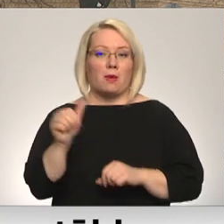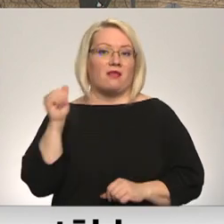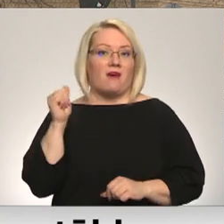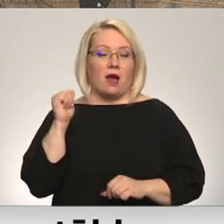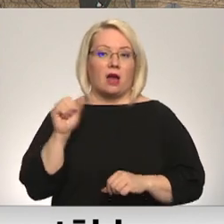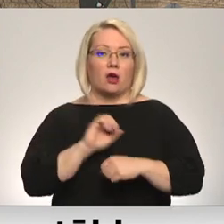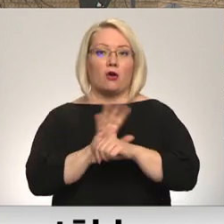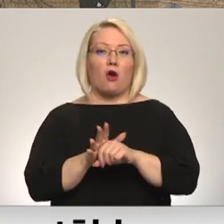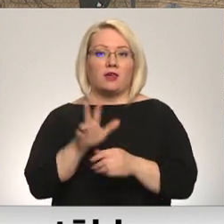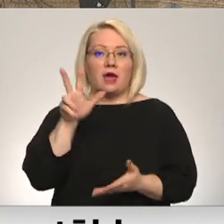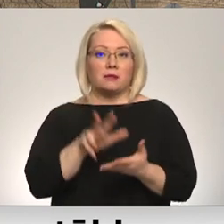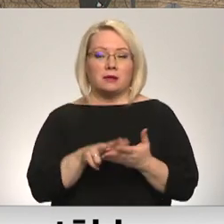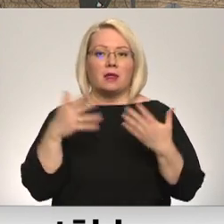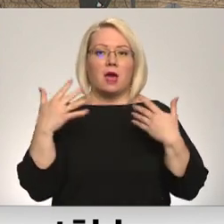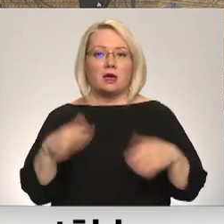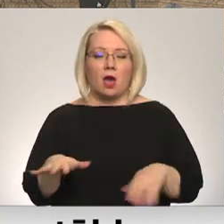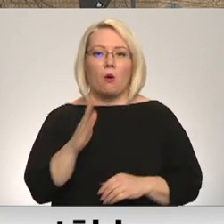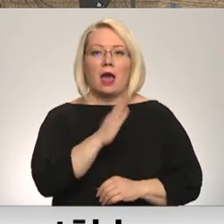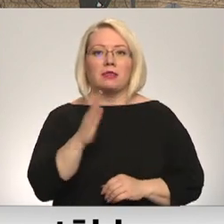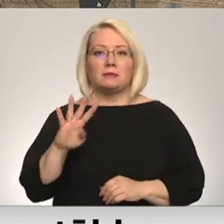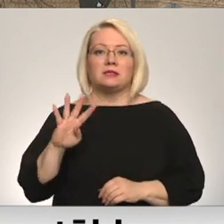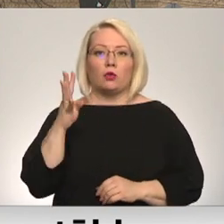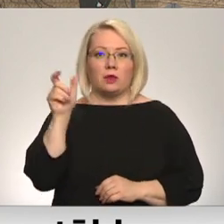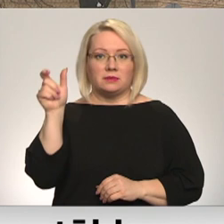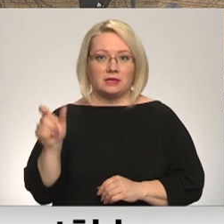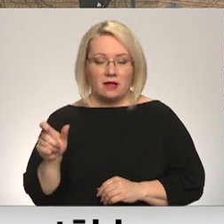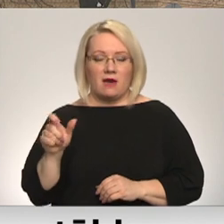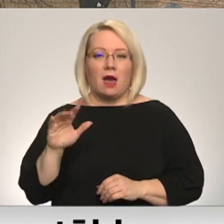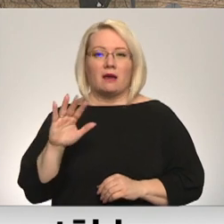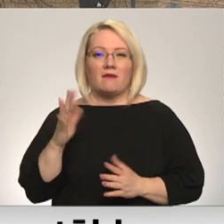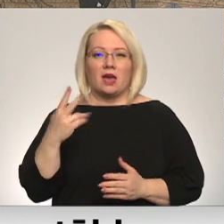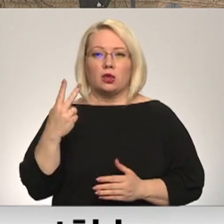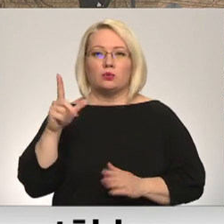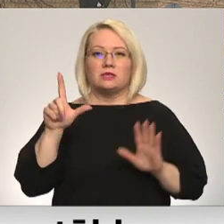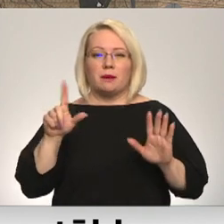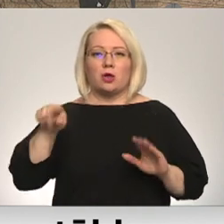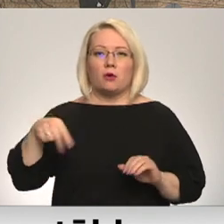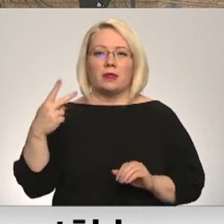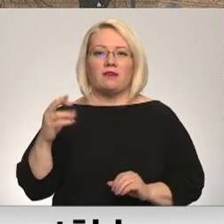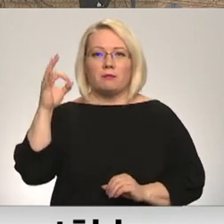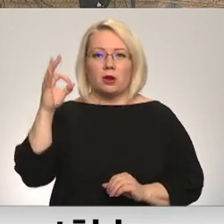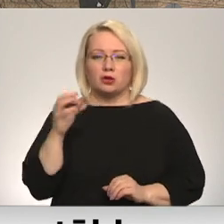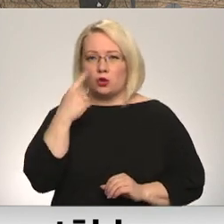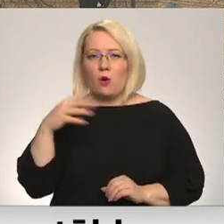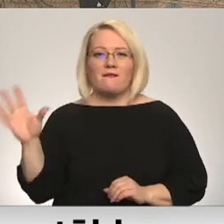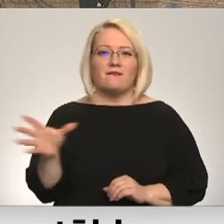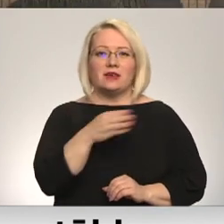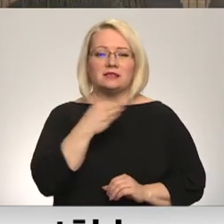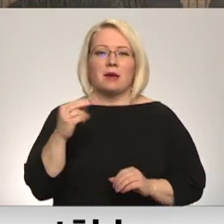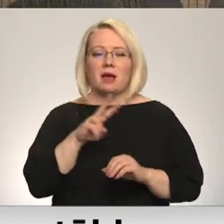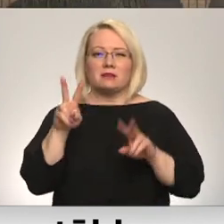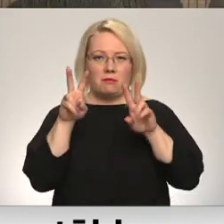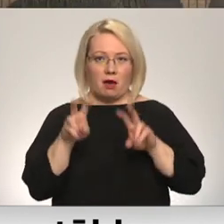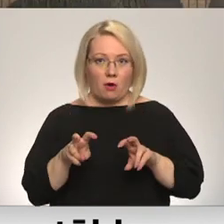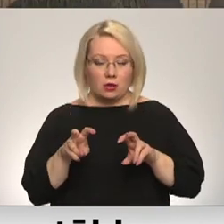Covid sticas apstiprināts jau aptuveni katram ceturtajam, jeb 27,2% no visiem, kas tā stēdi.